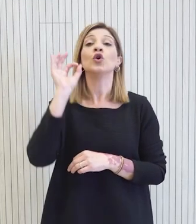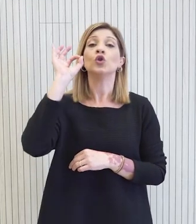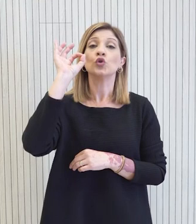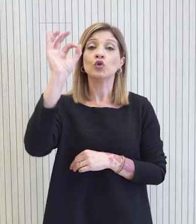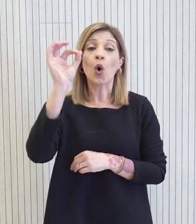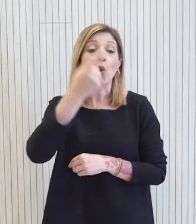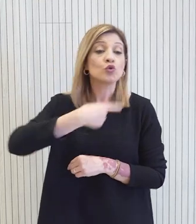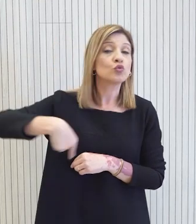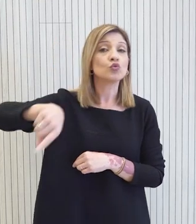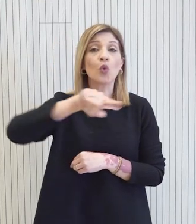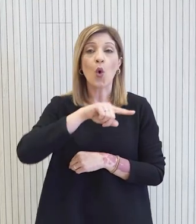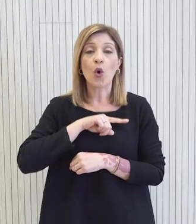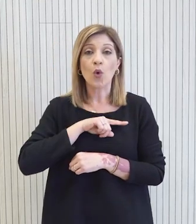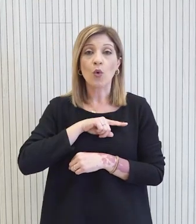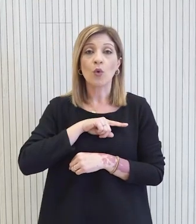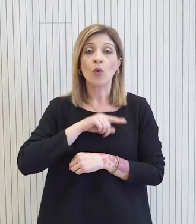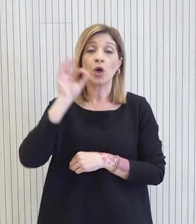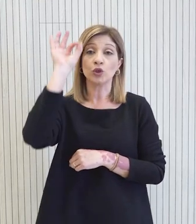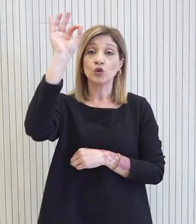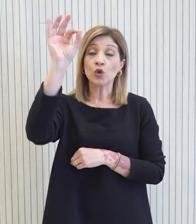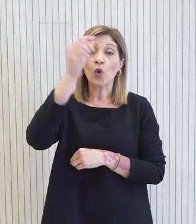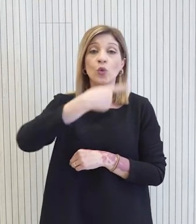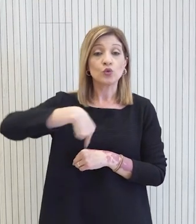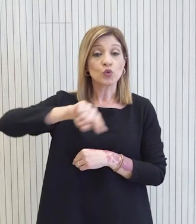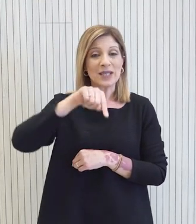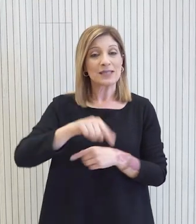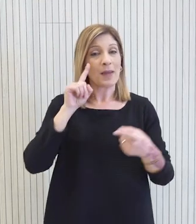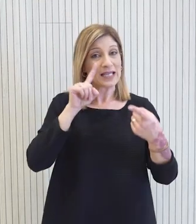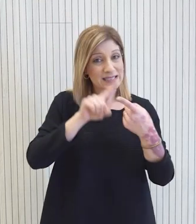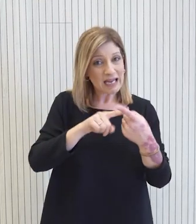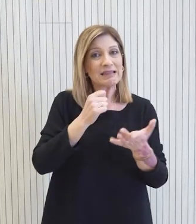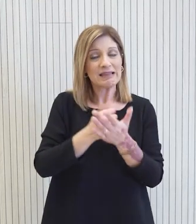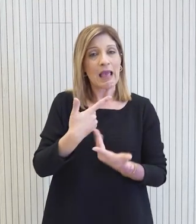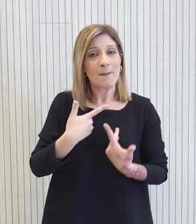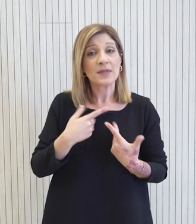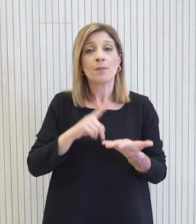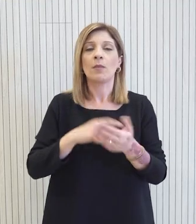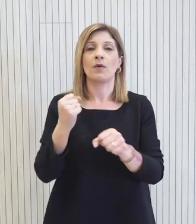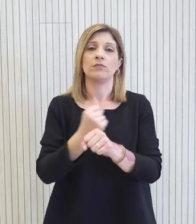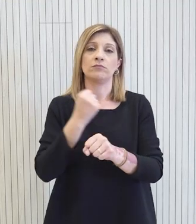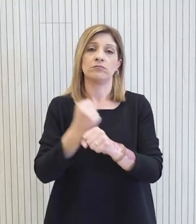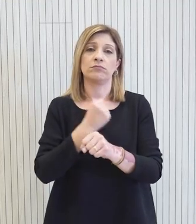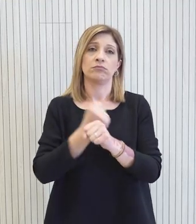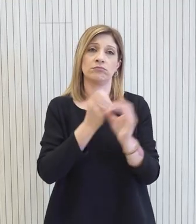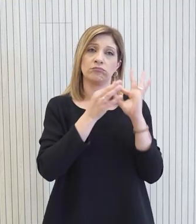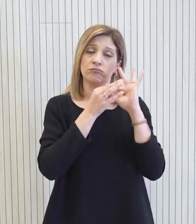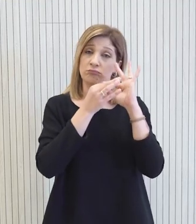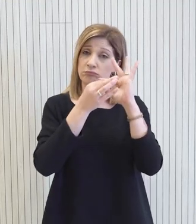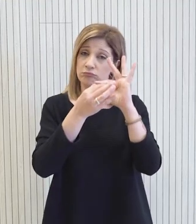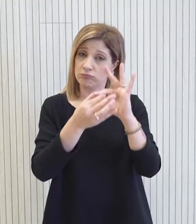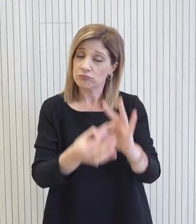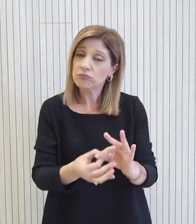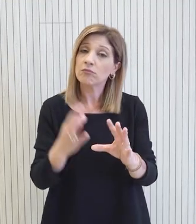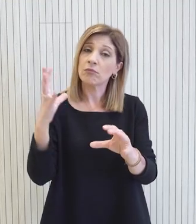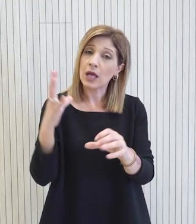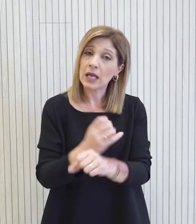στόχος όλων μας και αυτή είναι και η κοινή συνισταμένη αν θέλετε και της σημερινής συνάντησης είναι ότι θα εργαστούμε αδιάκοπα ούτως ώστε να